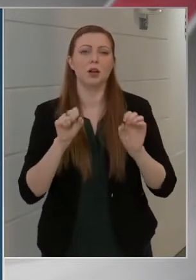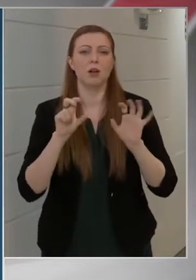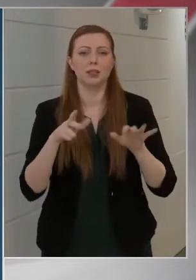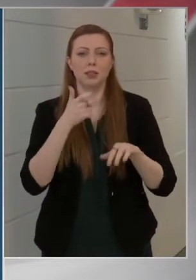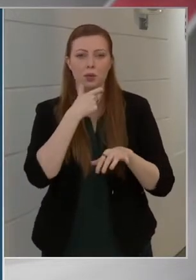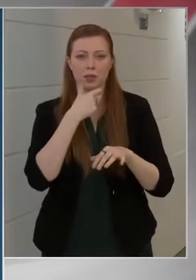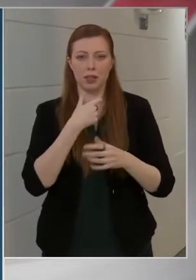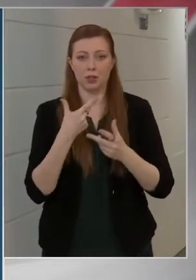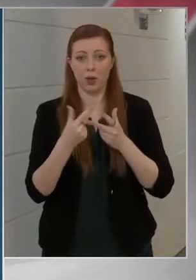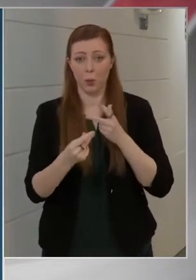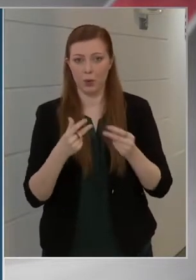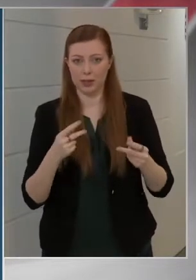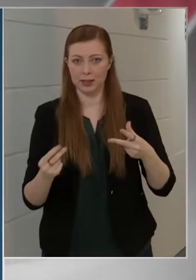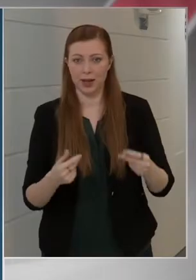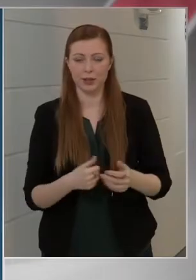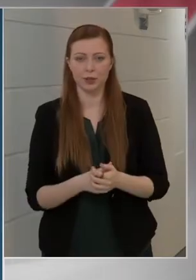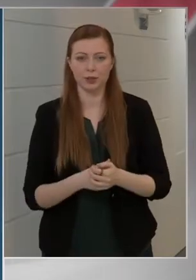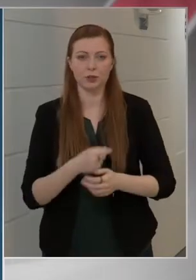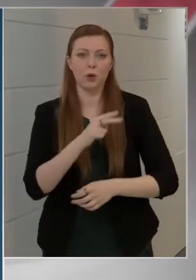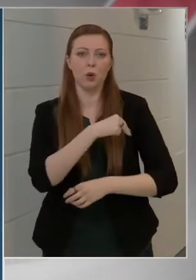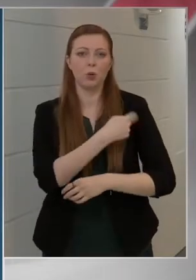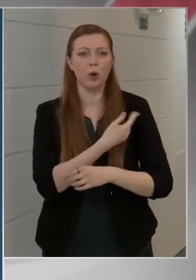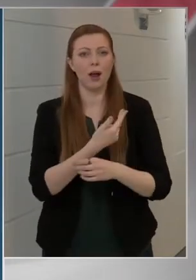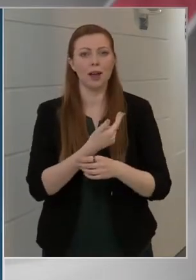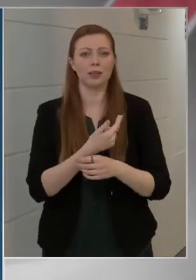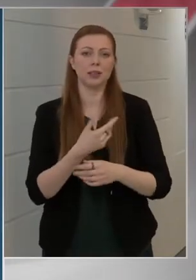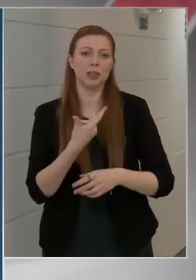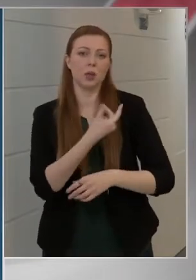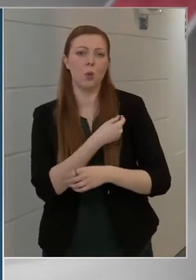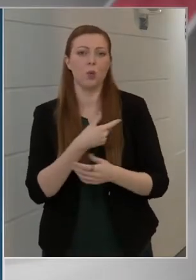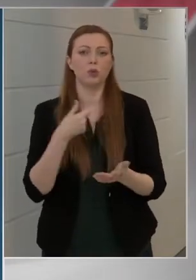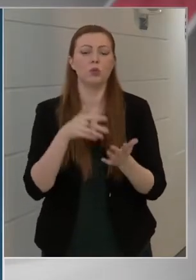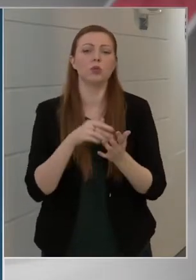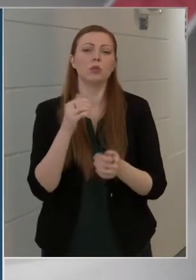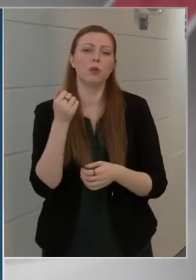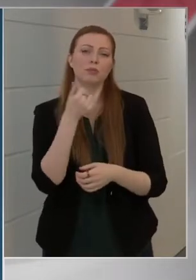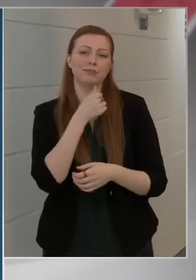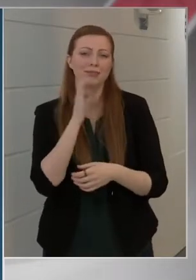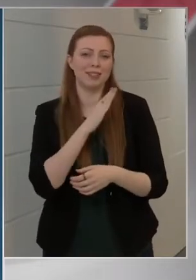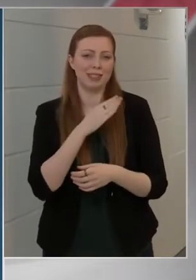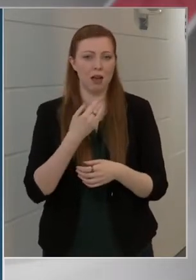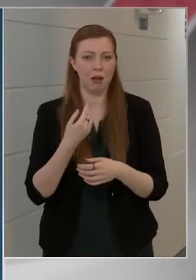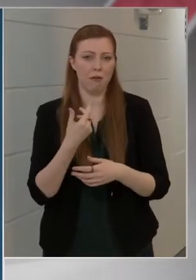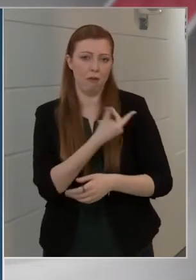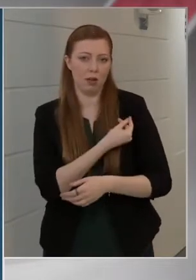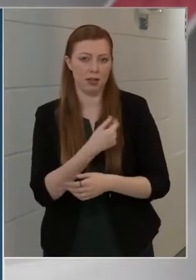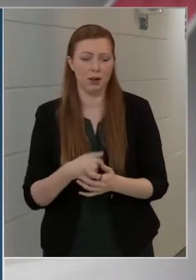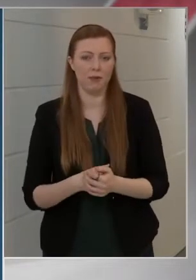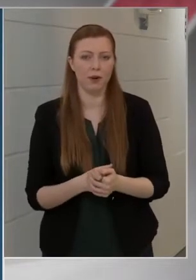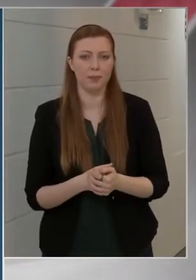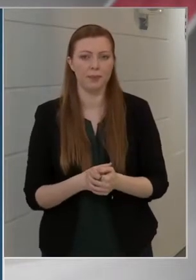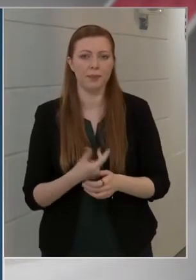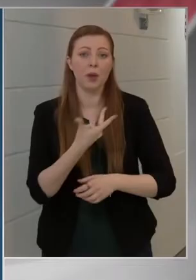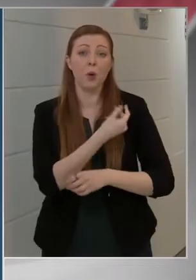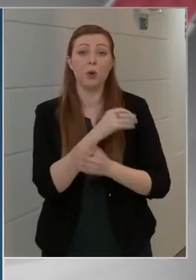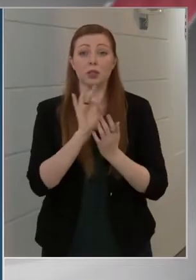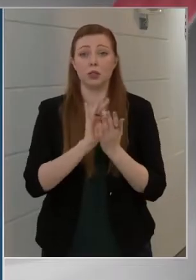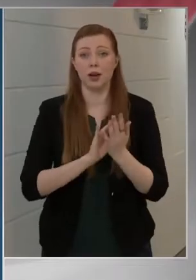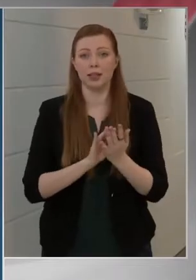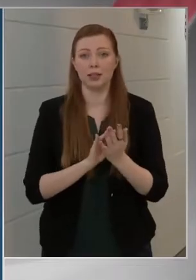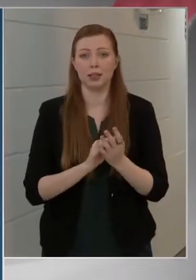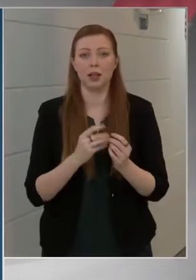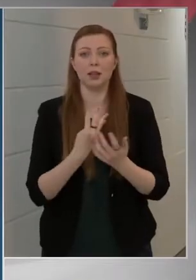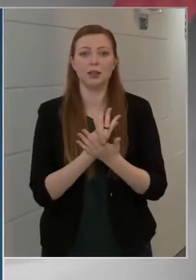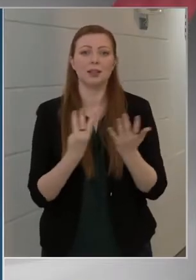évesek oltása a kórházi oltópontokon a Pfizer vakcinával. Az oltásra regisztrált, mint egy